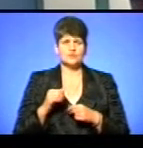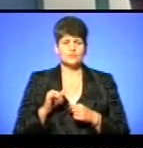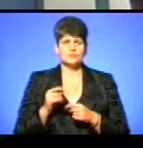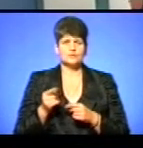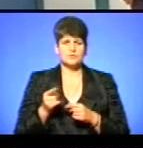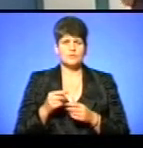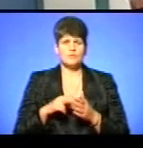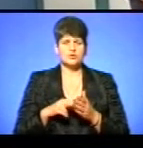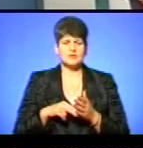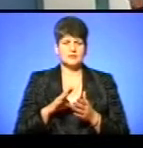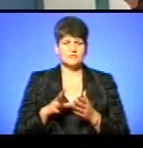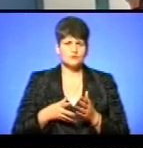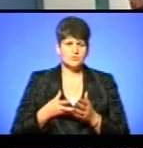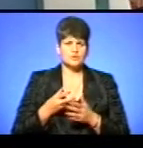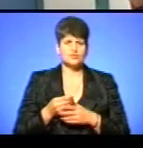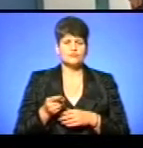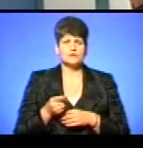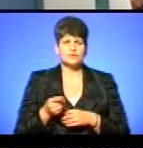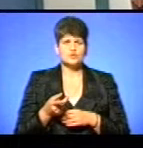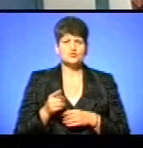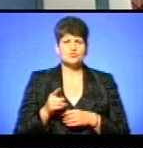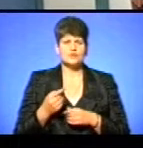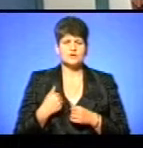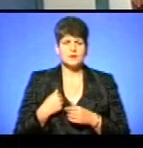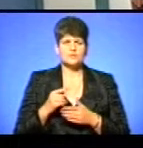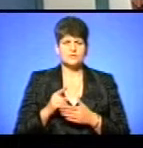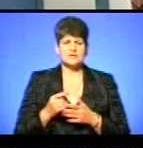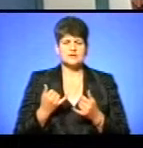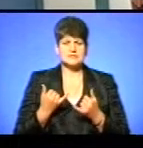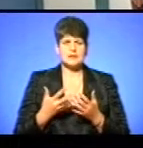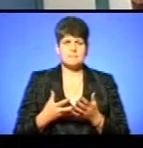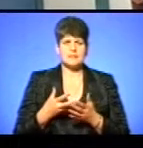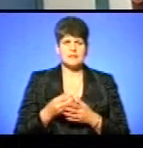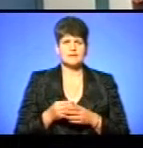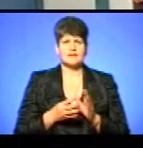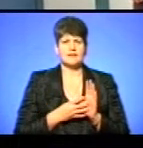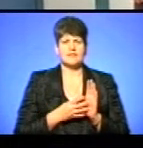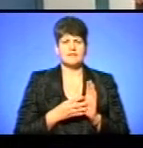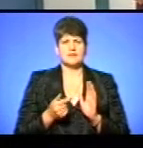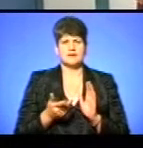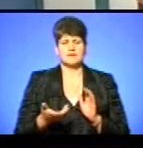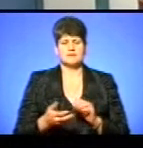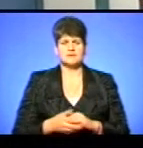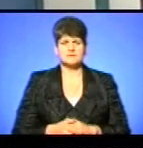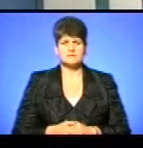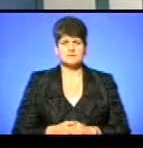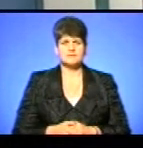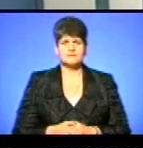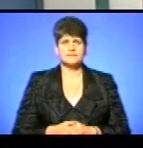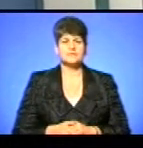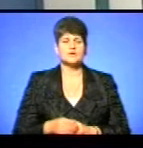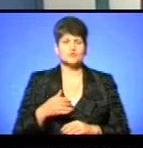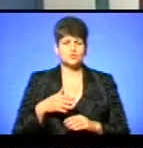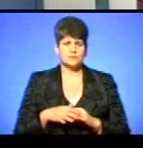податки, що йде на Тернопіль. Чому я маю зараз платити 9 гривень? Дякуємо, ми зрозуміли ваше